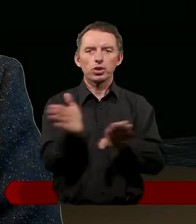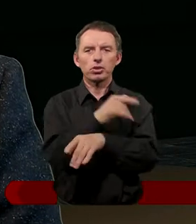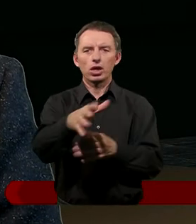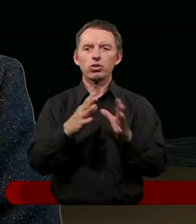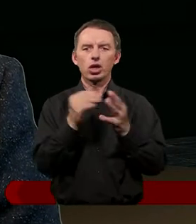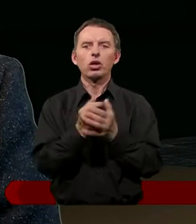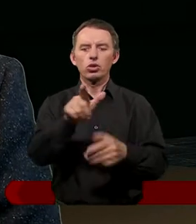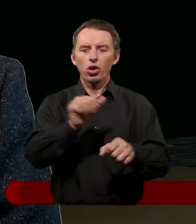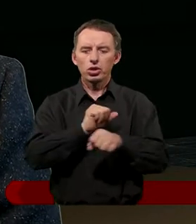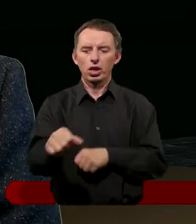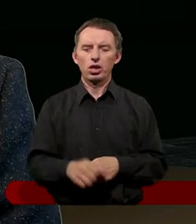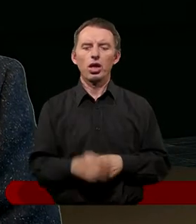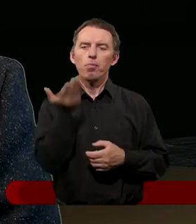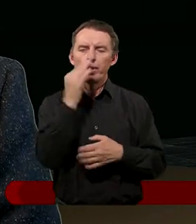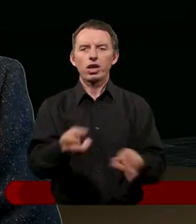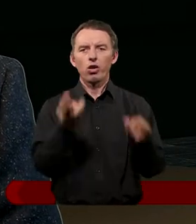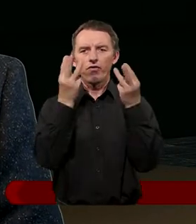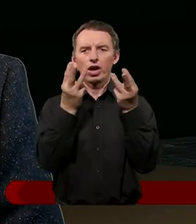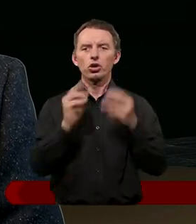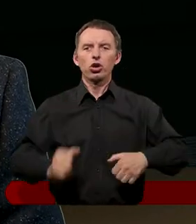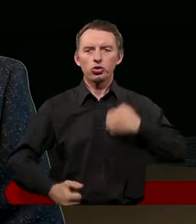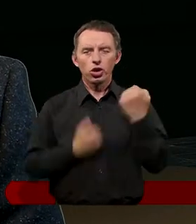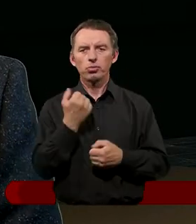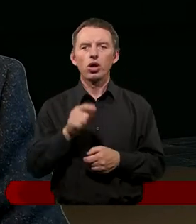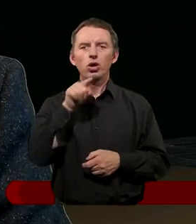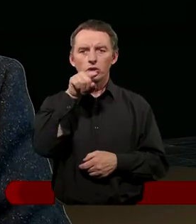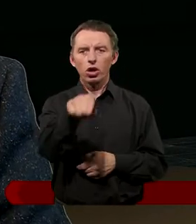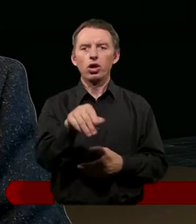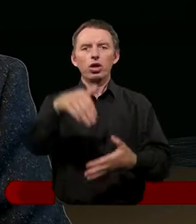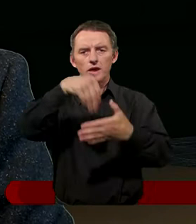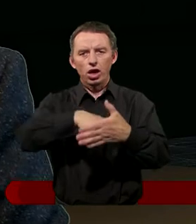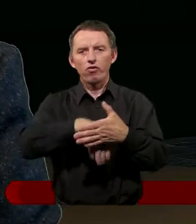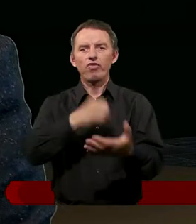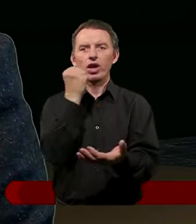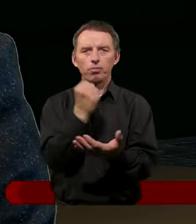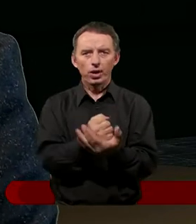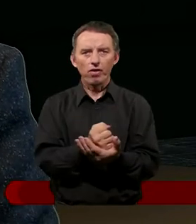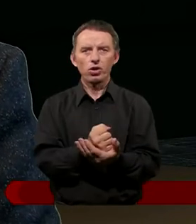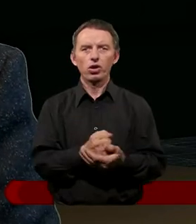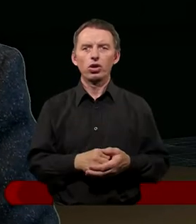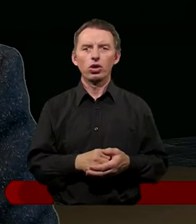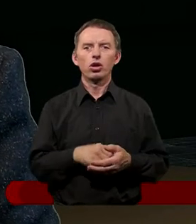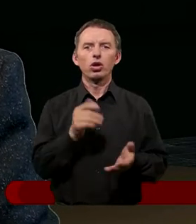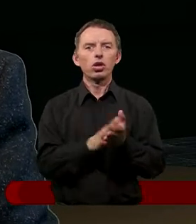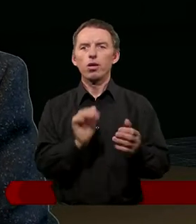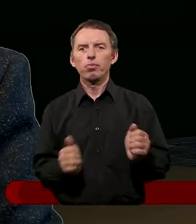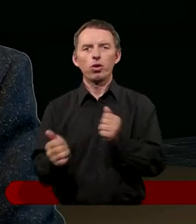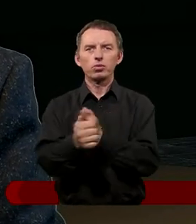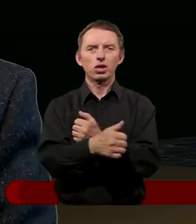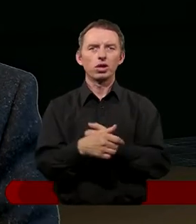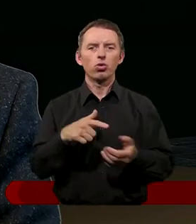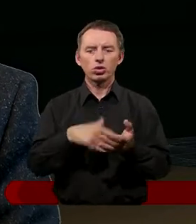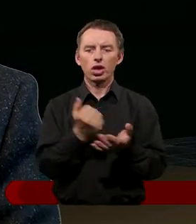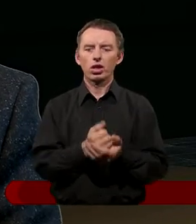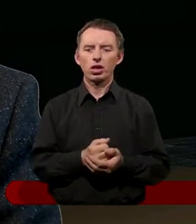bardzo istotne, żeby sobie zdegadać sprawę, że tym samym Jezus potwierdza jak najbardziej,